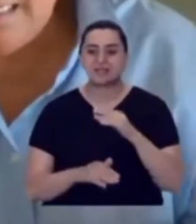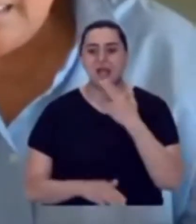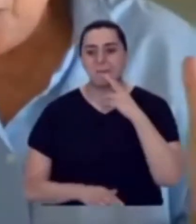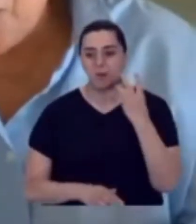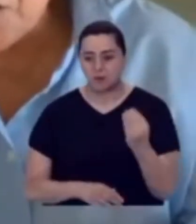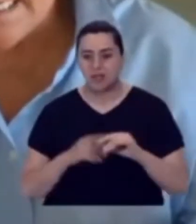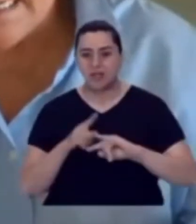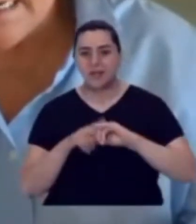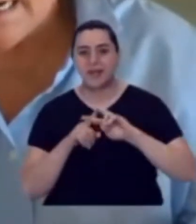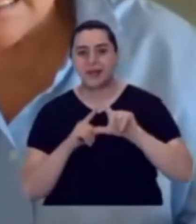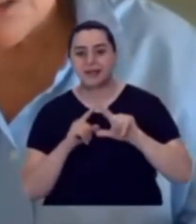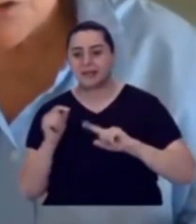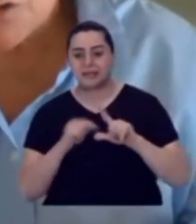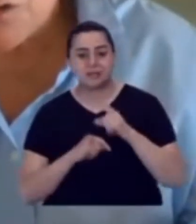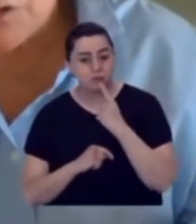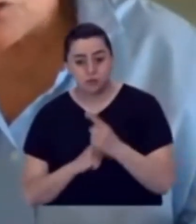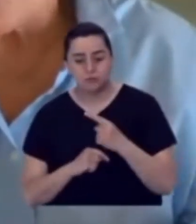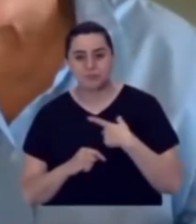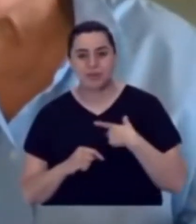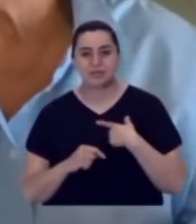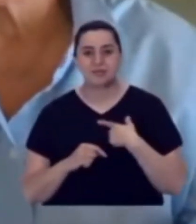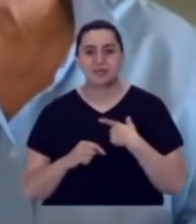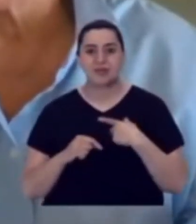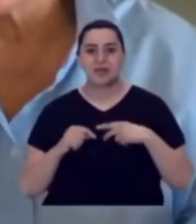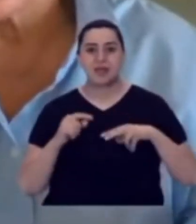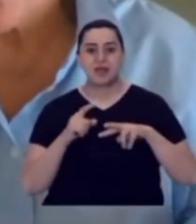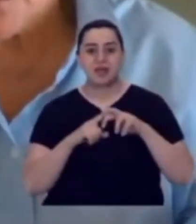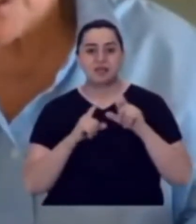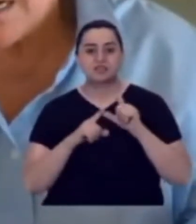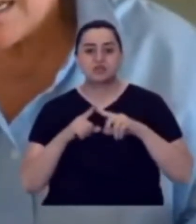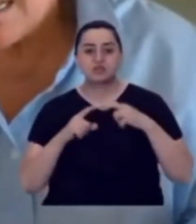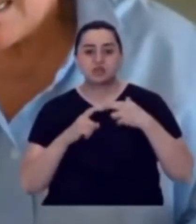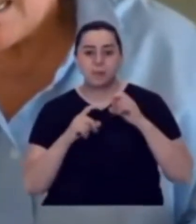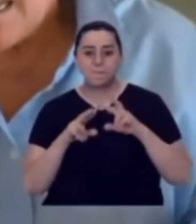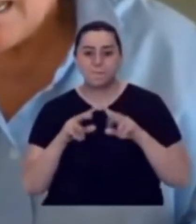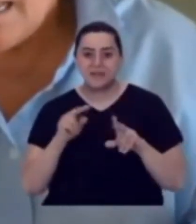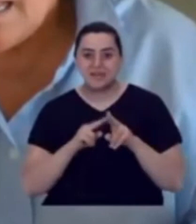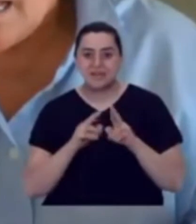Halil diyor ki, astronomi kütüphanesi kurmuş,